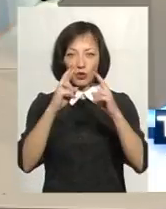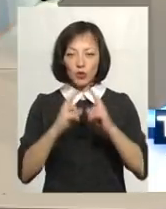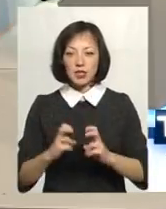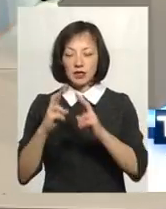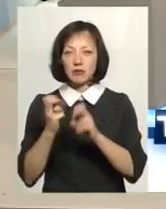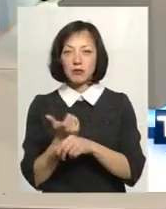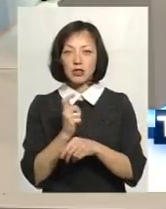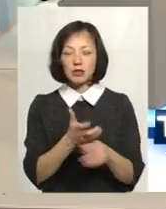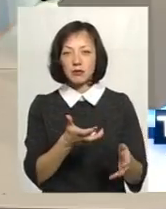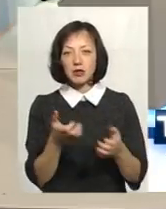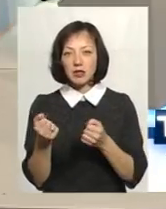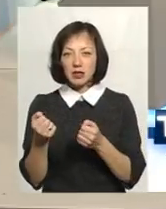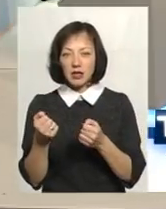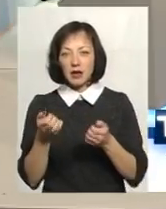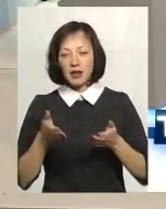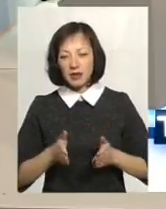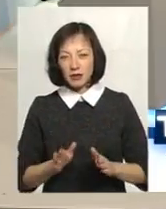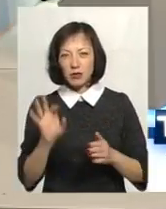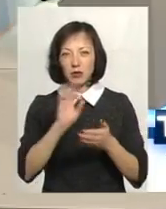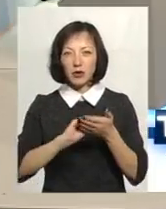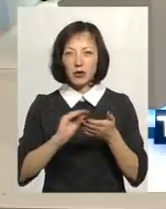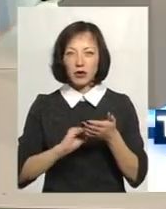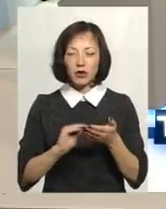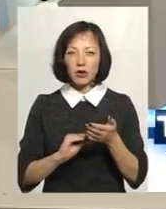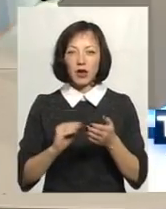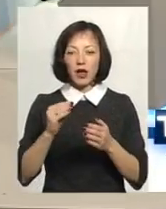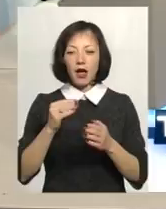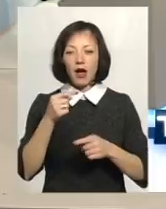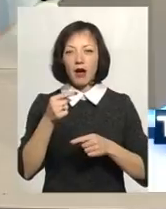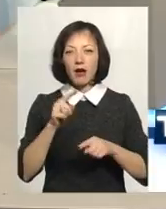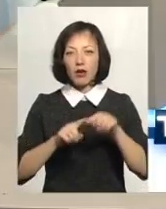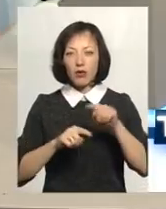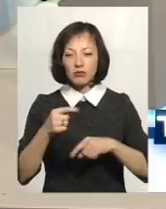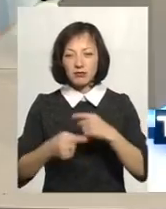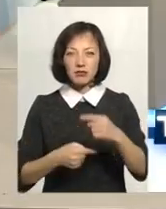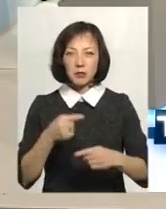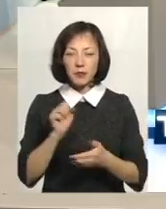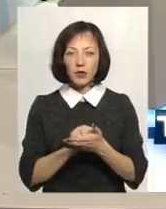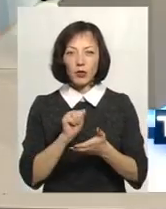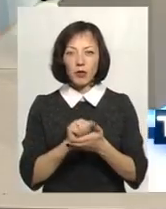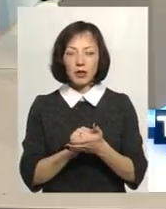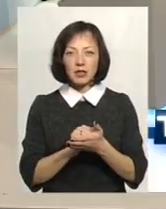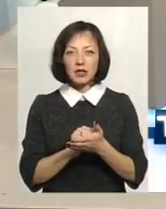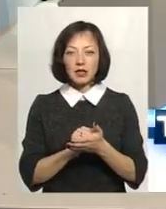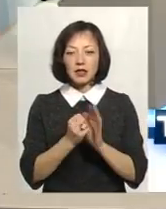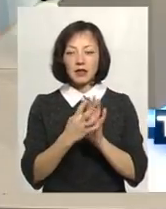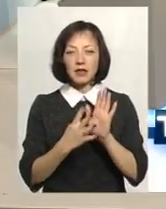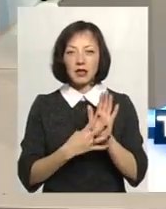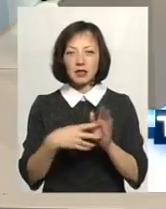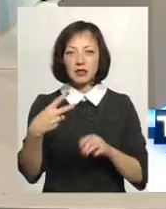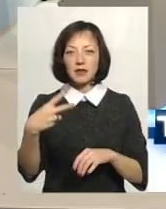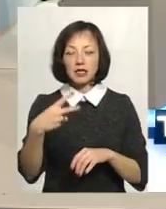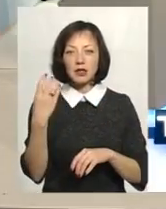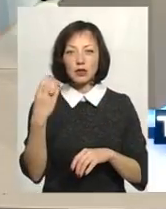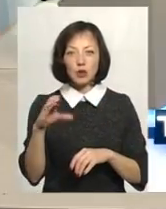Більшість беруть метри, що шукають генеалогію, документи, так би мовити, 19-20